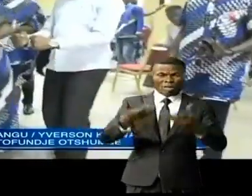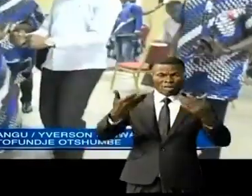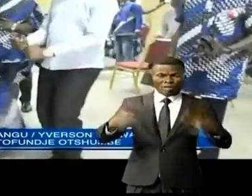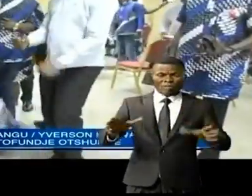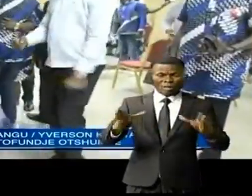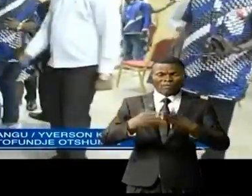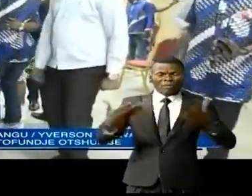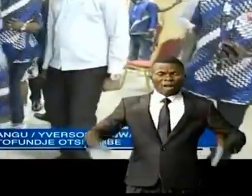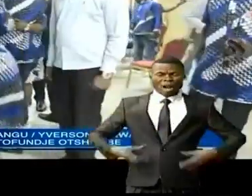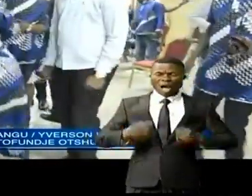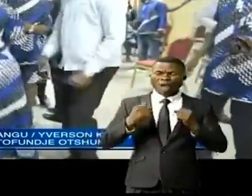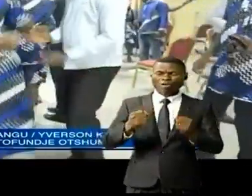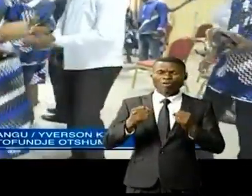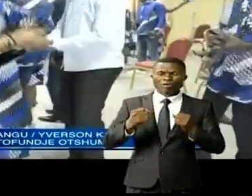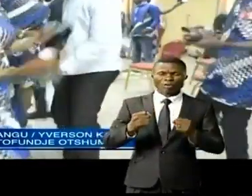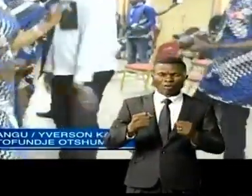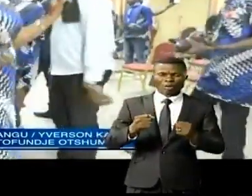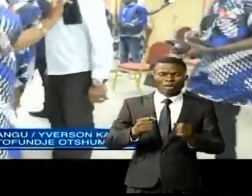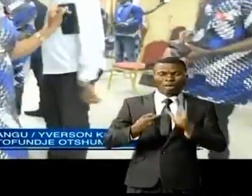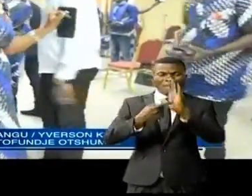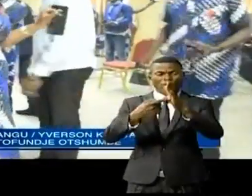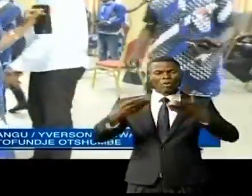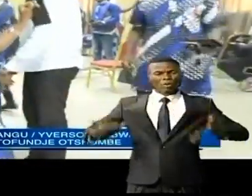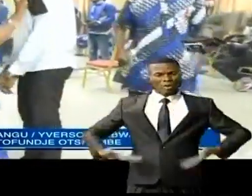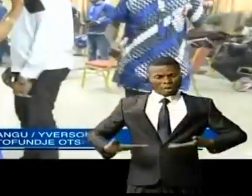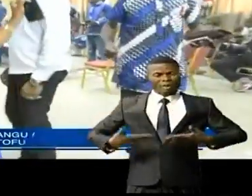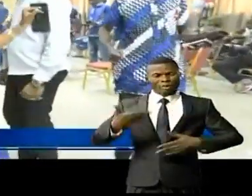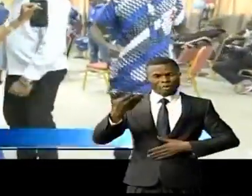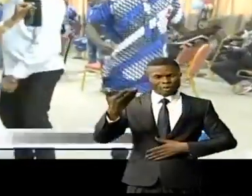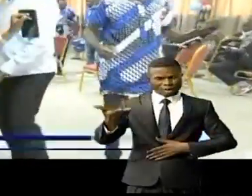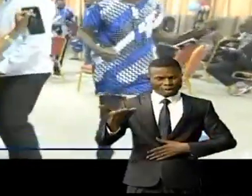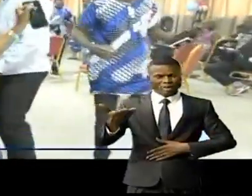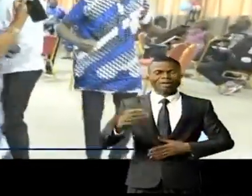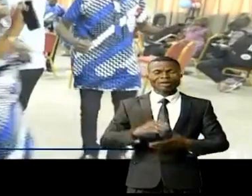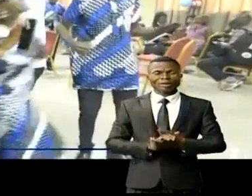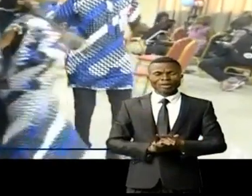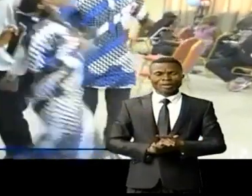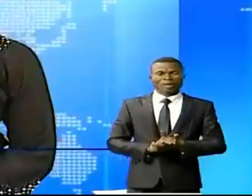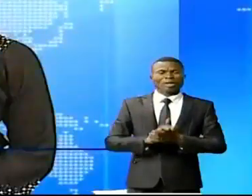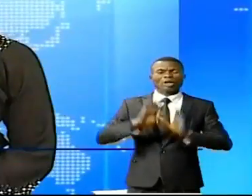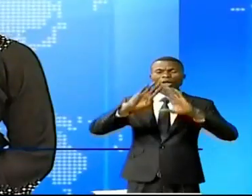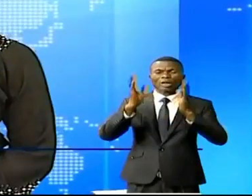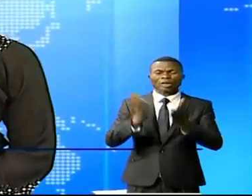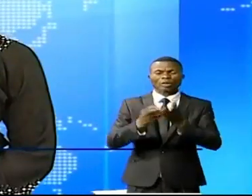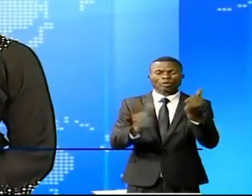ambiance bon enfant, signe de joie et de satisfaction des participants.